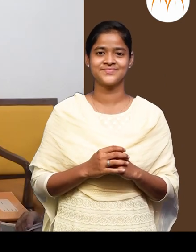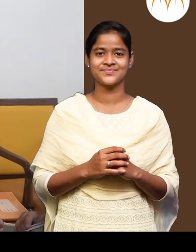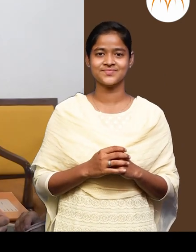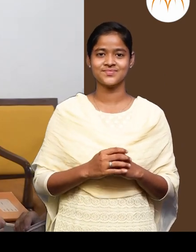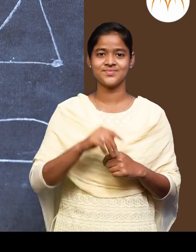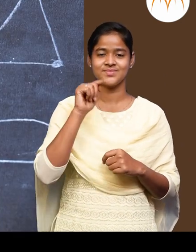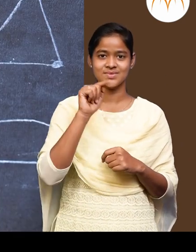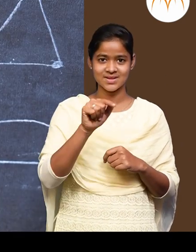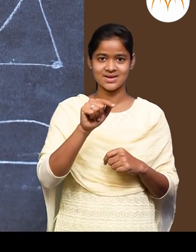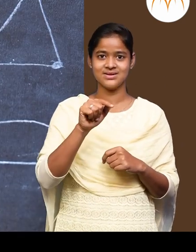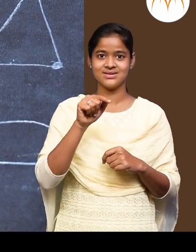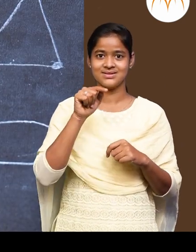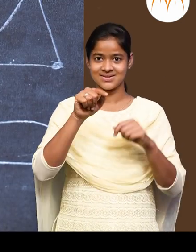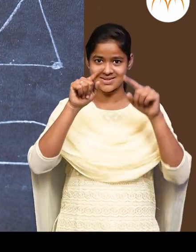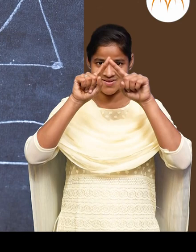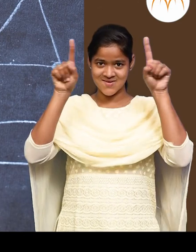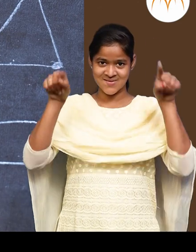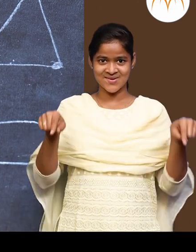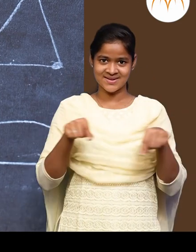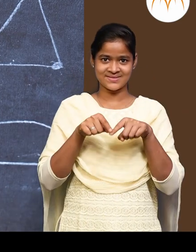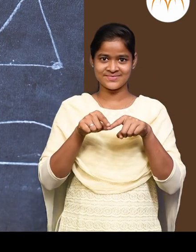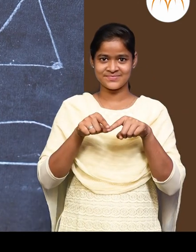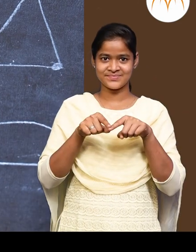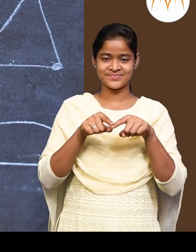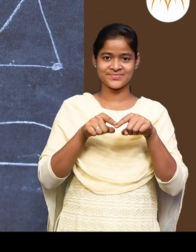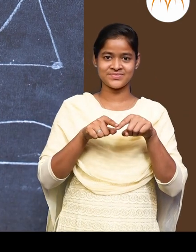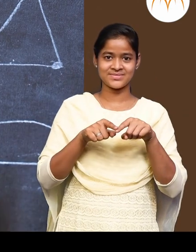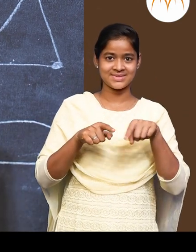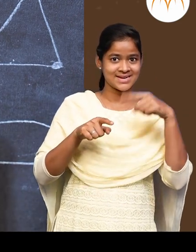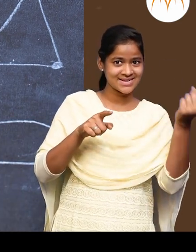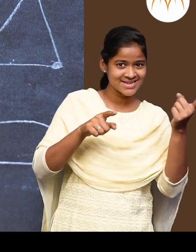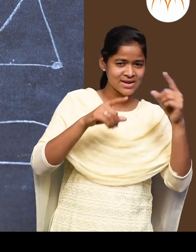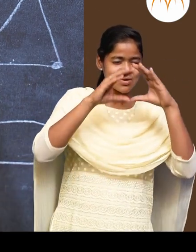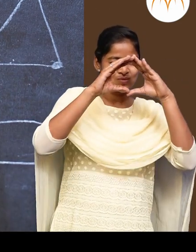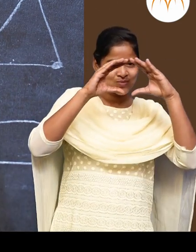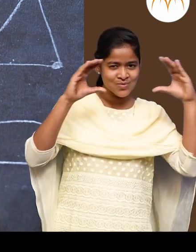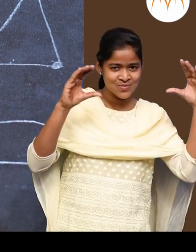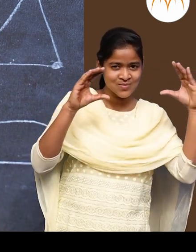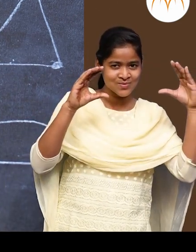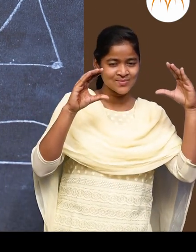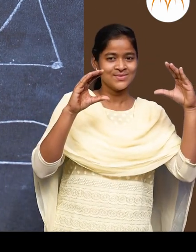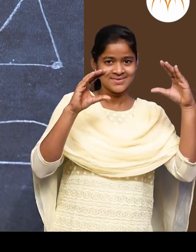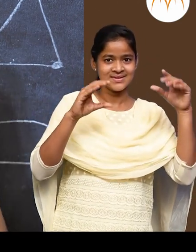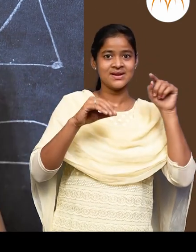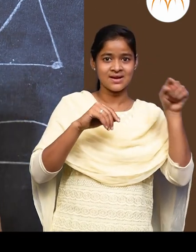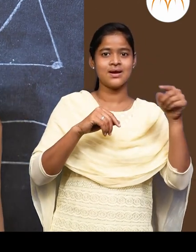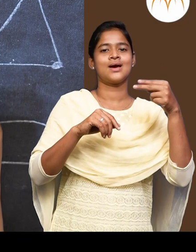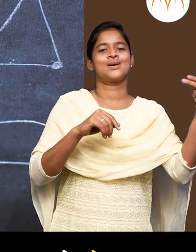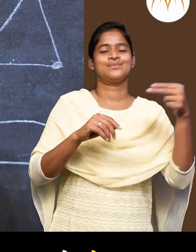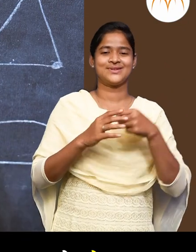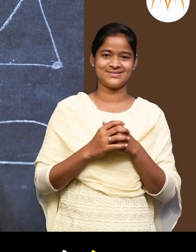काय जाला? हाज आला चवुरस आणि आला मन्टा आयत